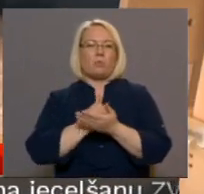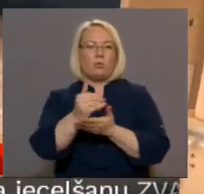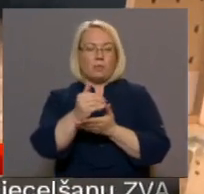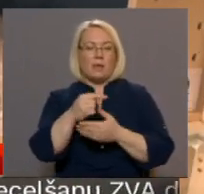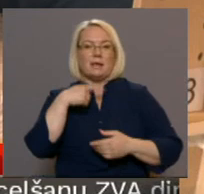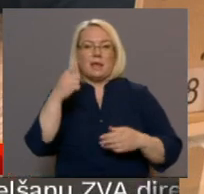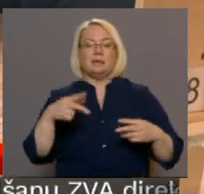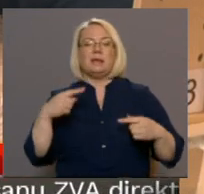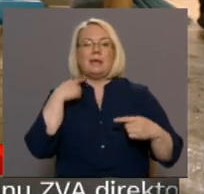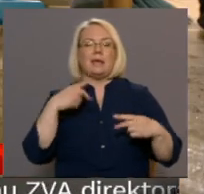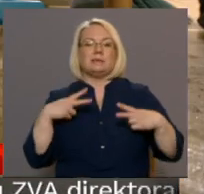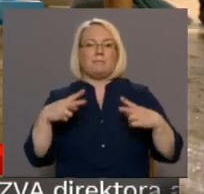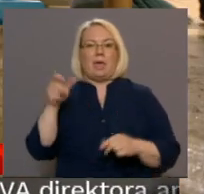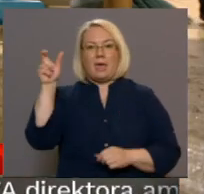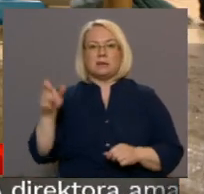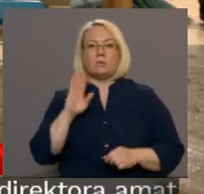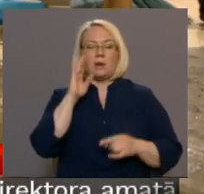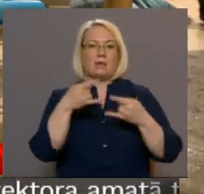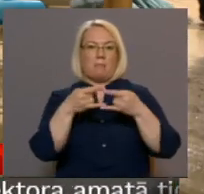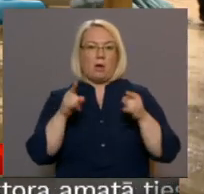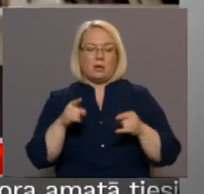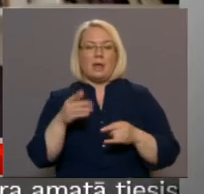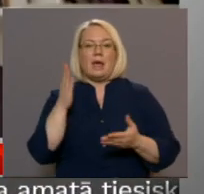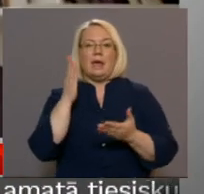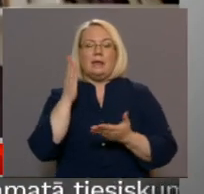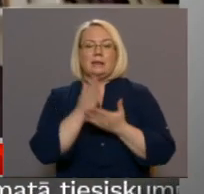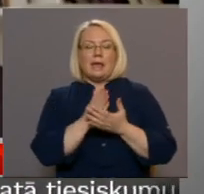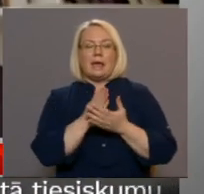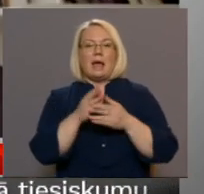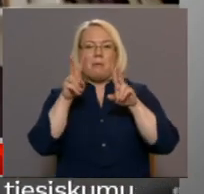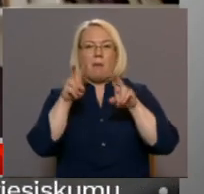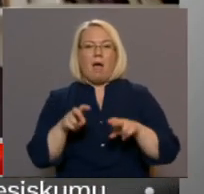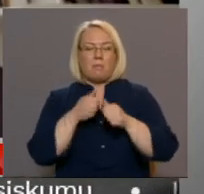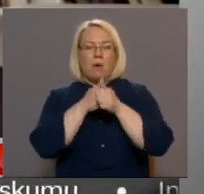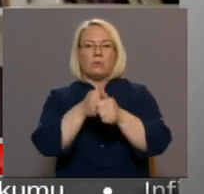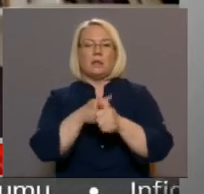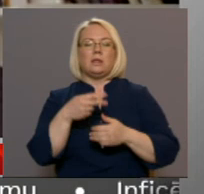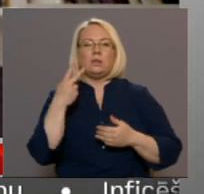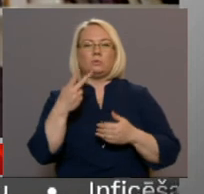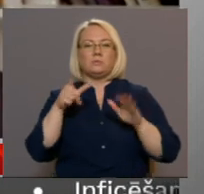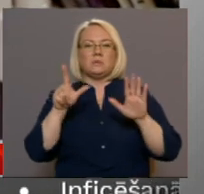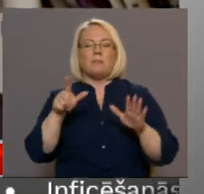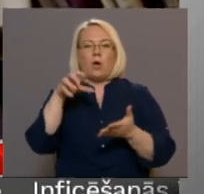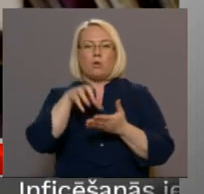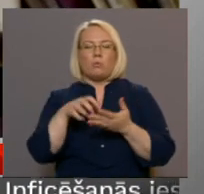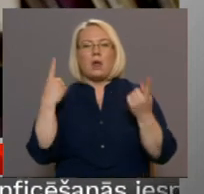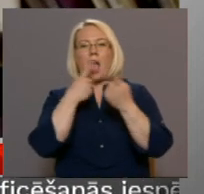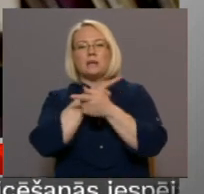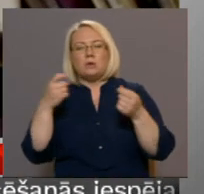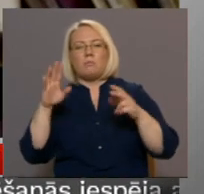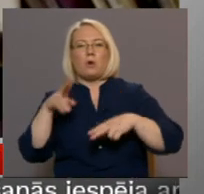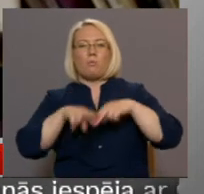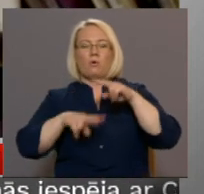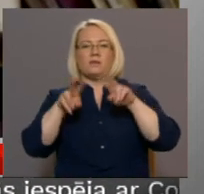Mārtiņš staķi šodien raidījumā rīta panorāma. Tik apsakots vēl 27 objekti, kuros ar atzinumu par būvis